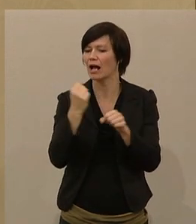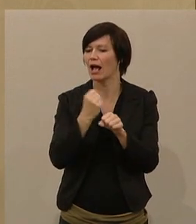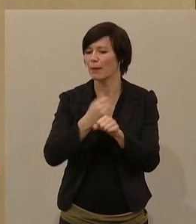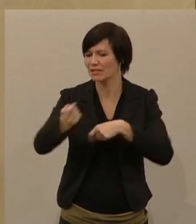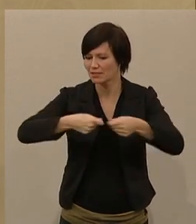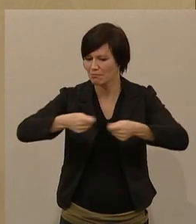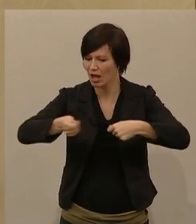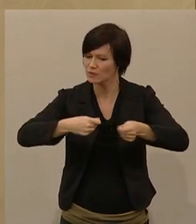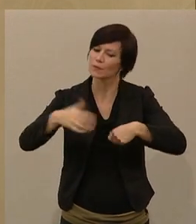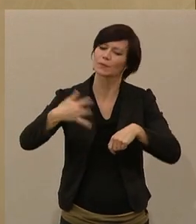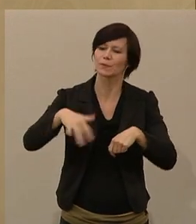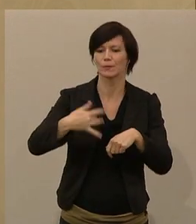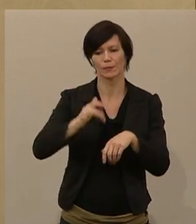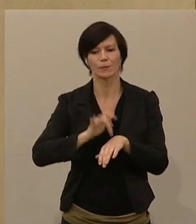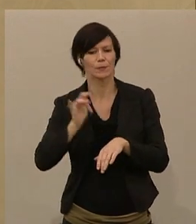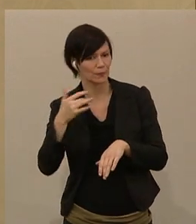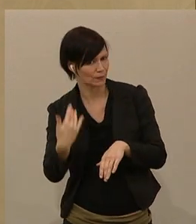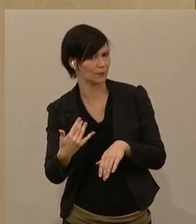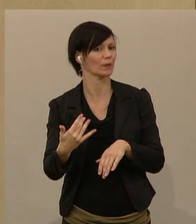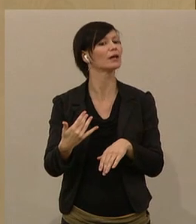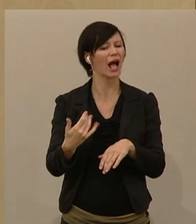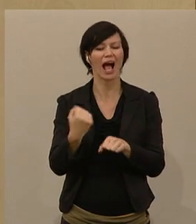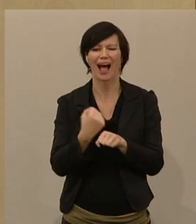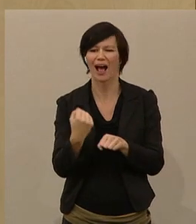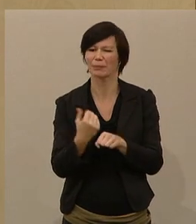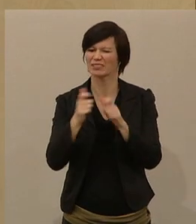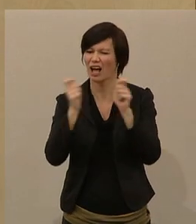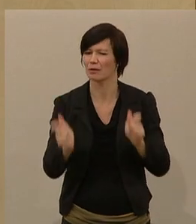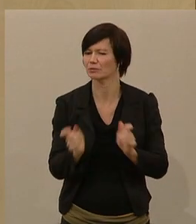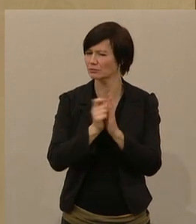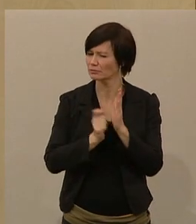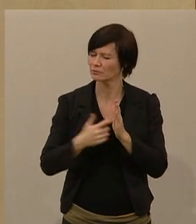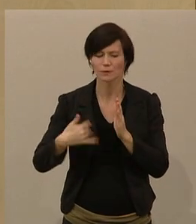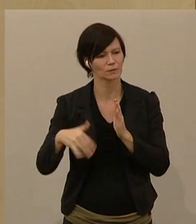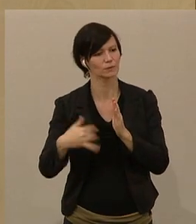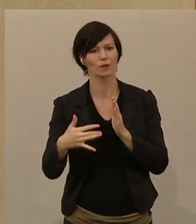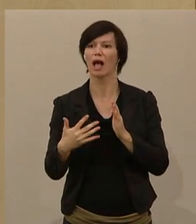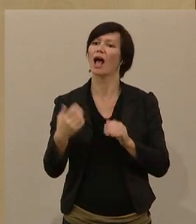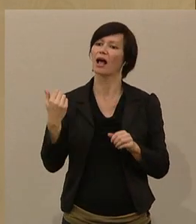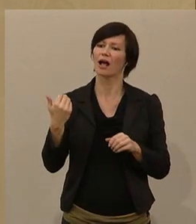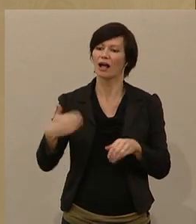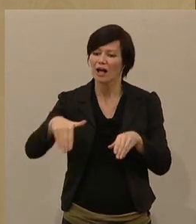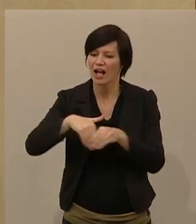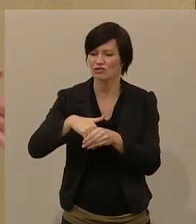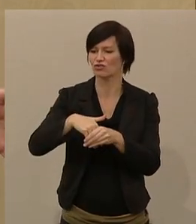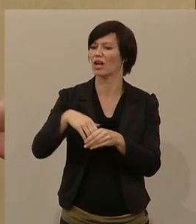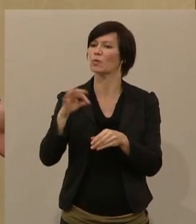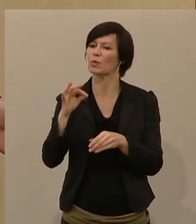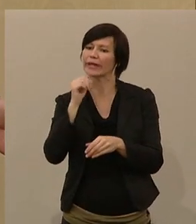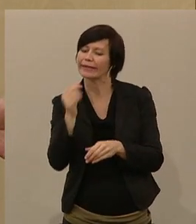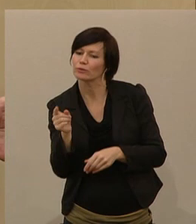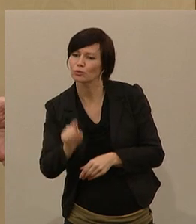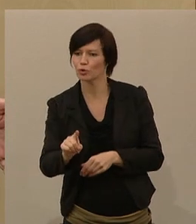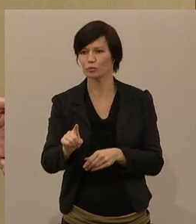von Arbeitsverhältnissen auf der einen Seite, viele atypische Beschäftigungsverhältnisse auf der anderen Seite und im